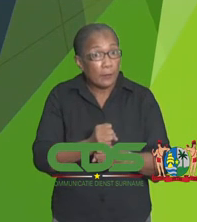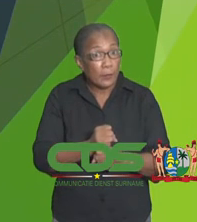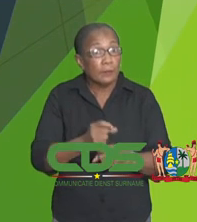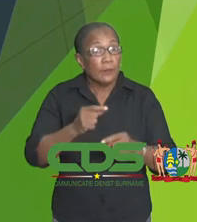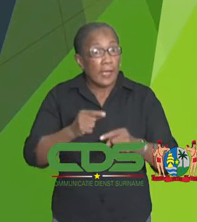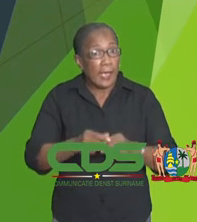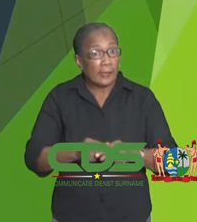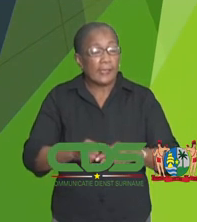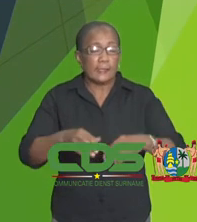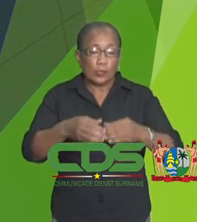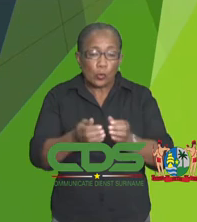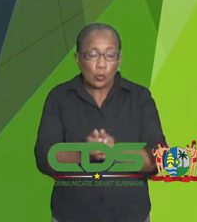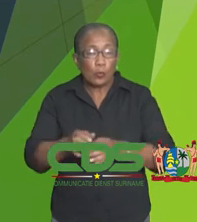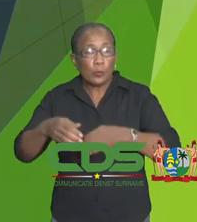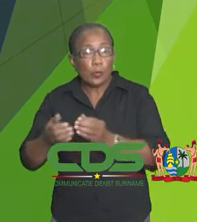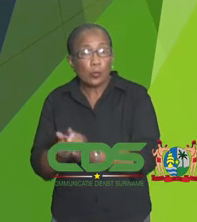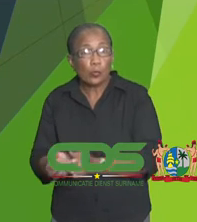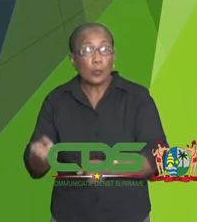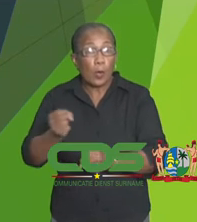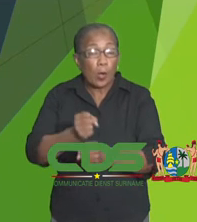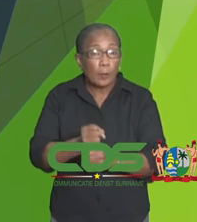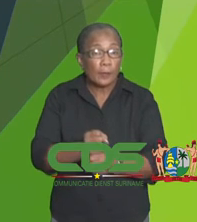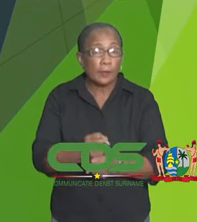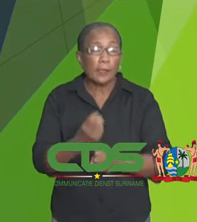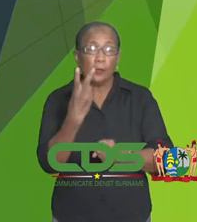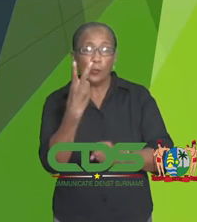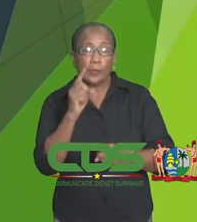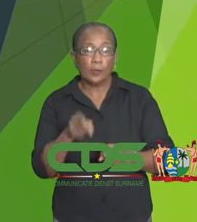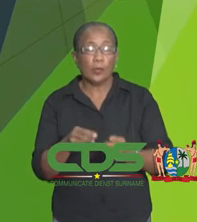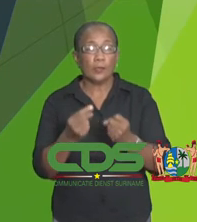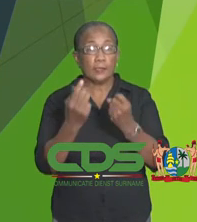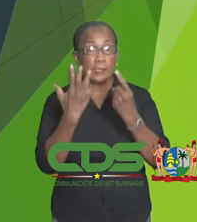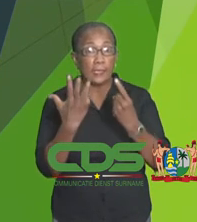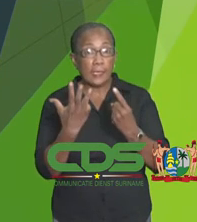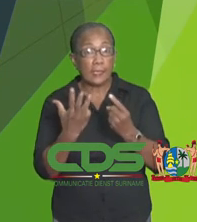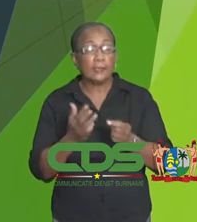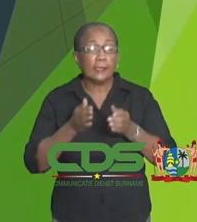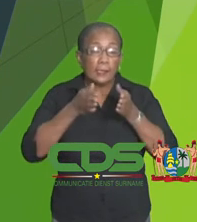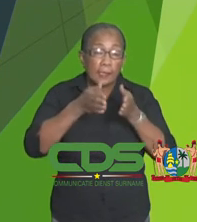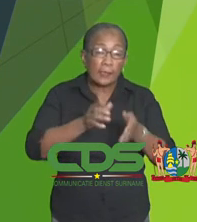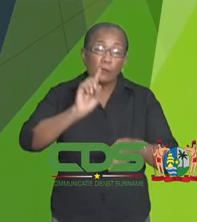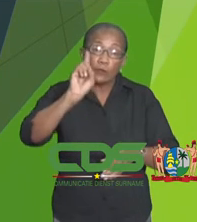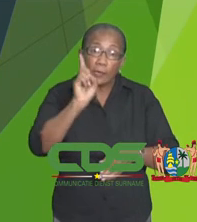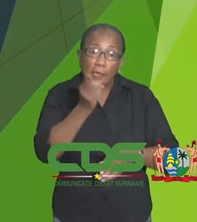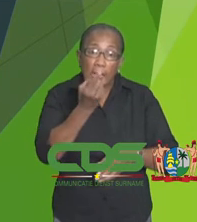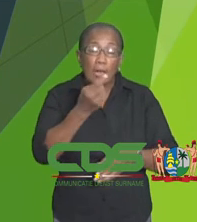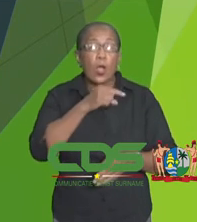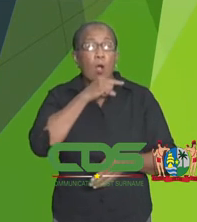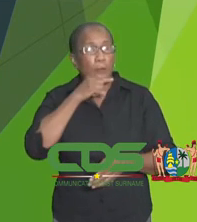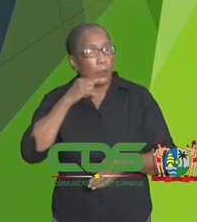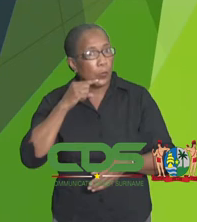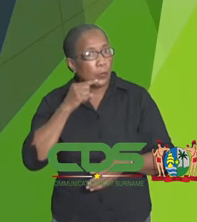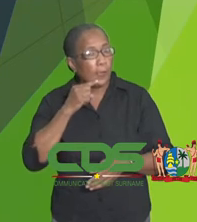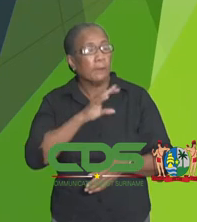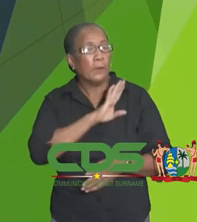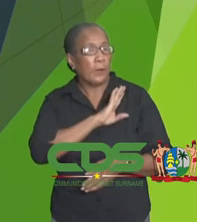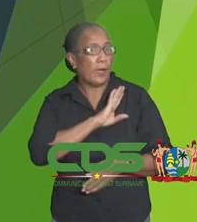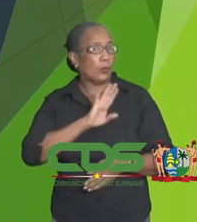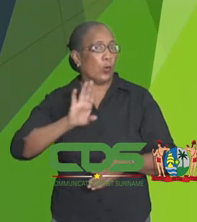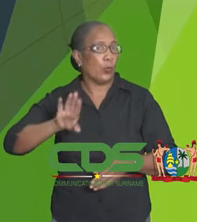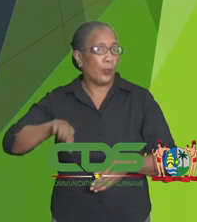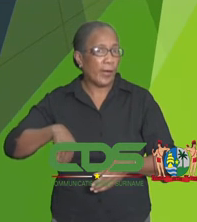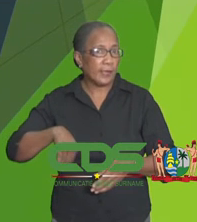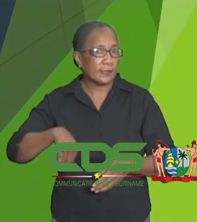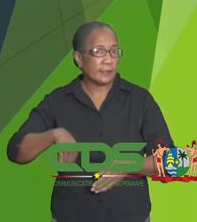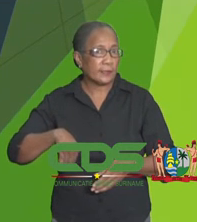stuurgroepen opgericht reeds in 2019. Dat was aanvankelijk gericht op de moeder vooral. Maar sinds kort hebben wij er